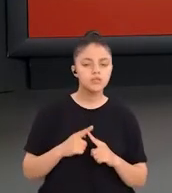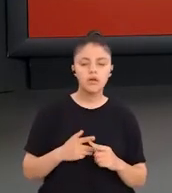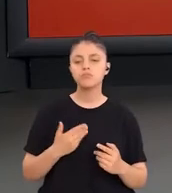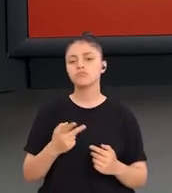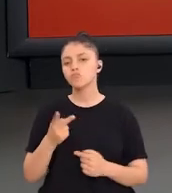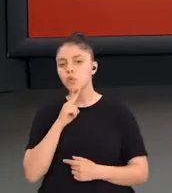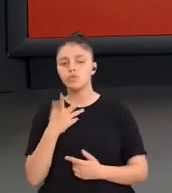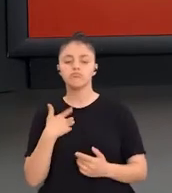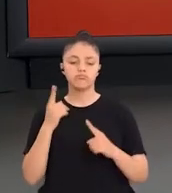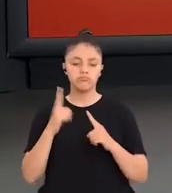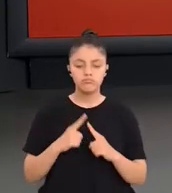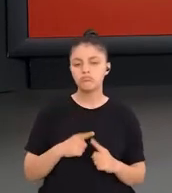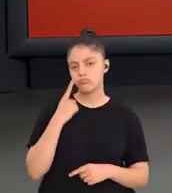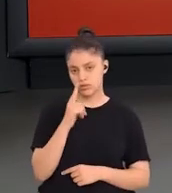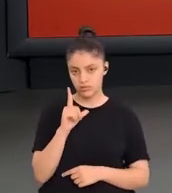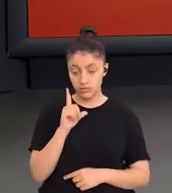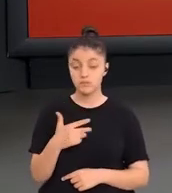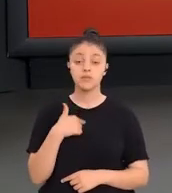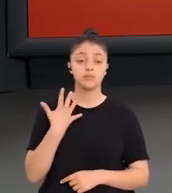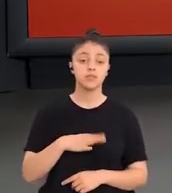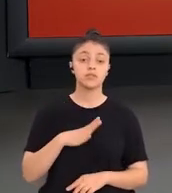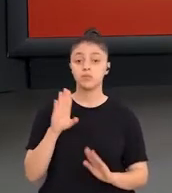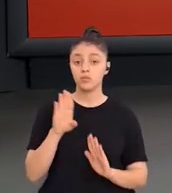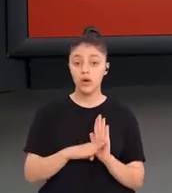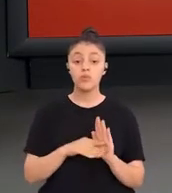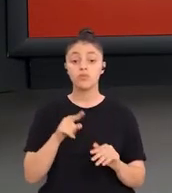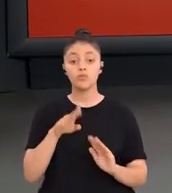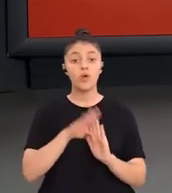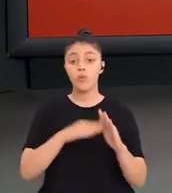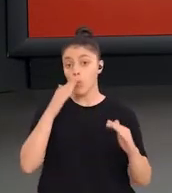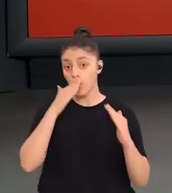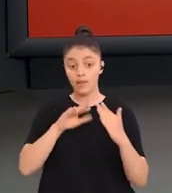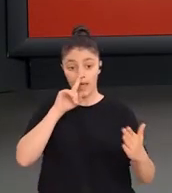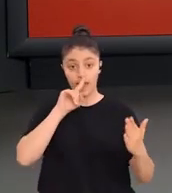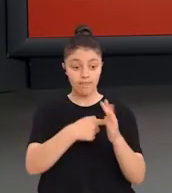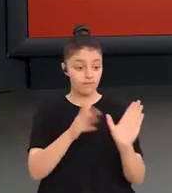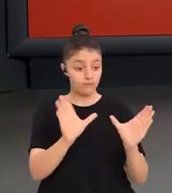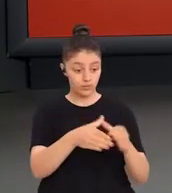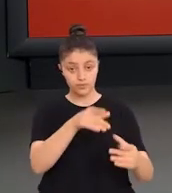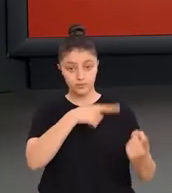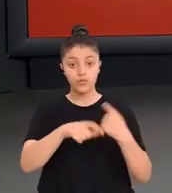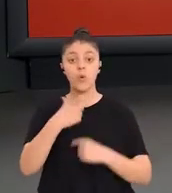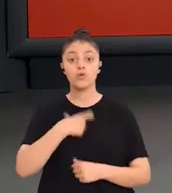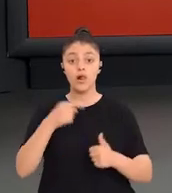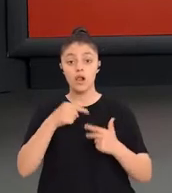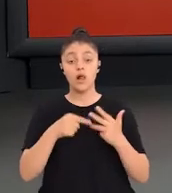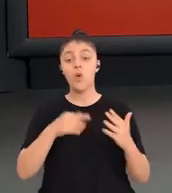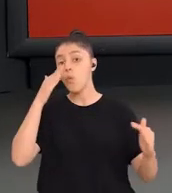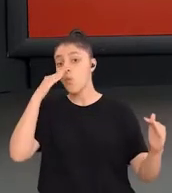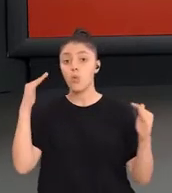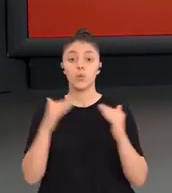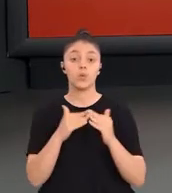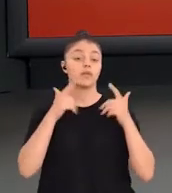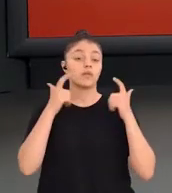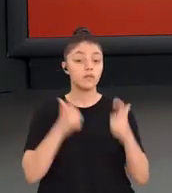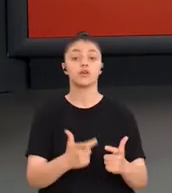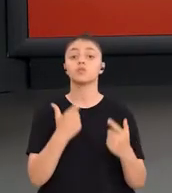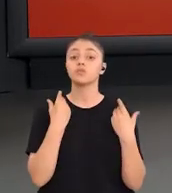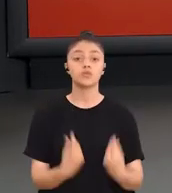birçok ölçü söz konusu olabilir. İstediğimiz programın asıl uygulanacağı hedef kitlenin özelliklerini en